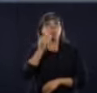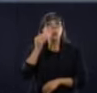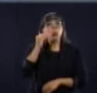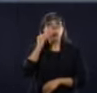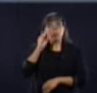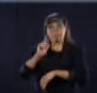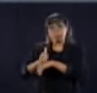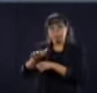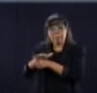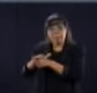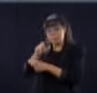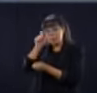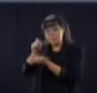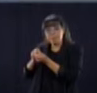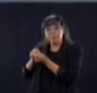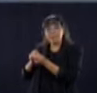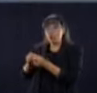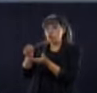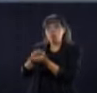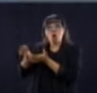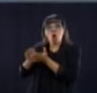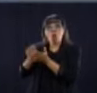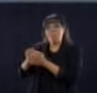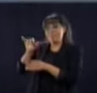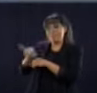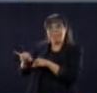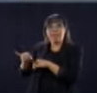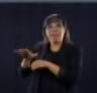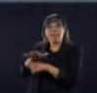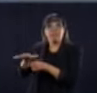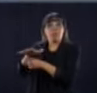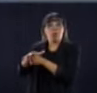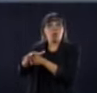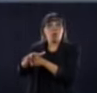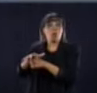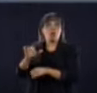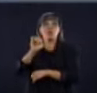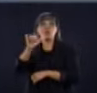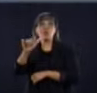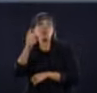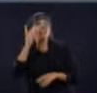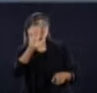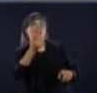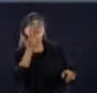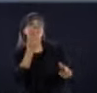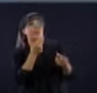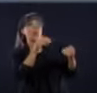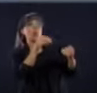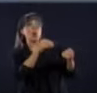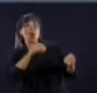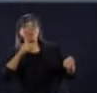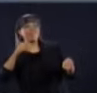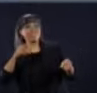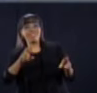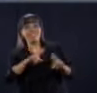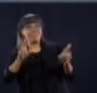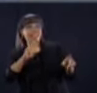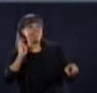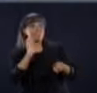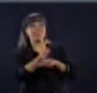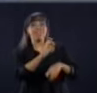précipiter vers les magasins à'extérieur de votre région. À moins que cela ne s'avère nécessaire, on vous demande de rester dans votre région.